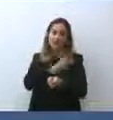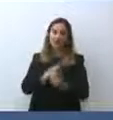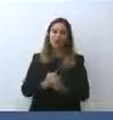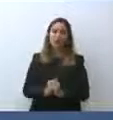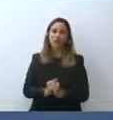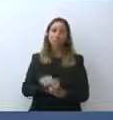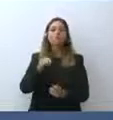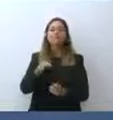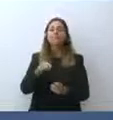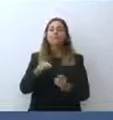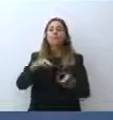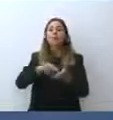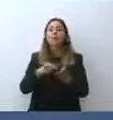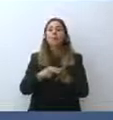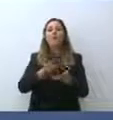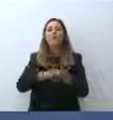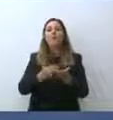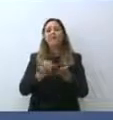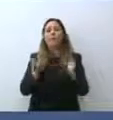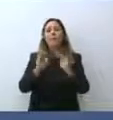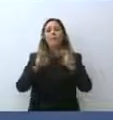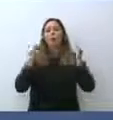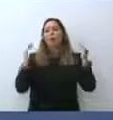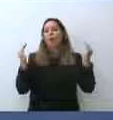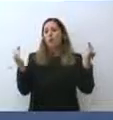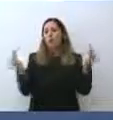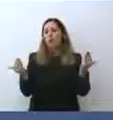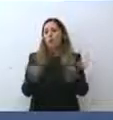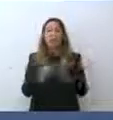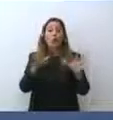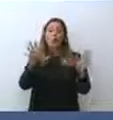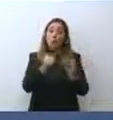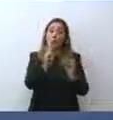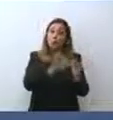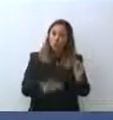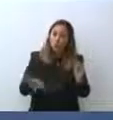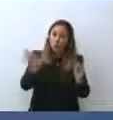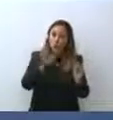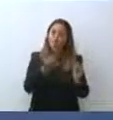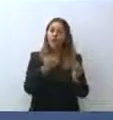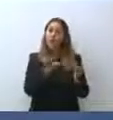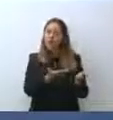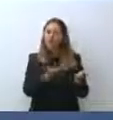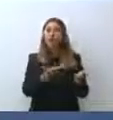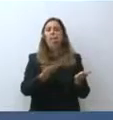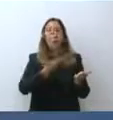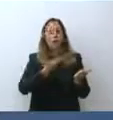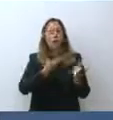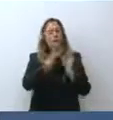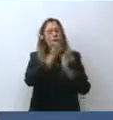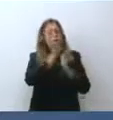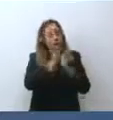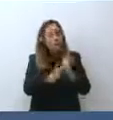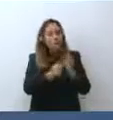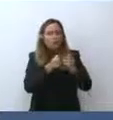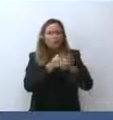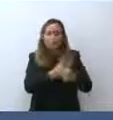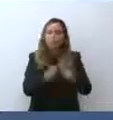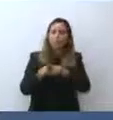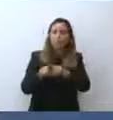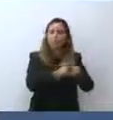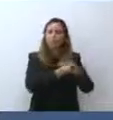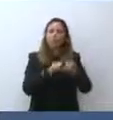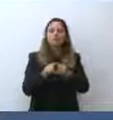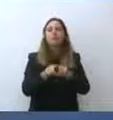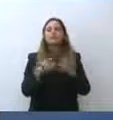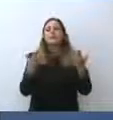mondiale e l'Unione Europea, unita da tanti principi, da tanti ideali, non